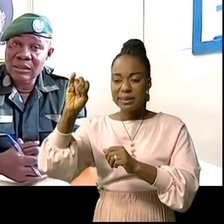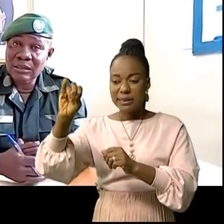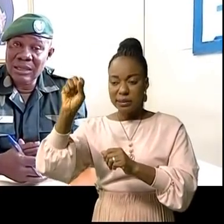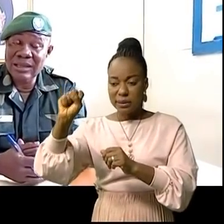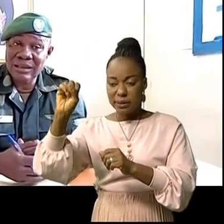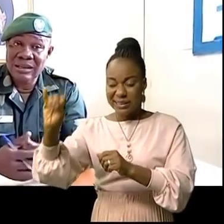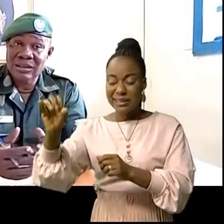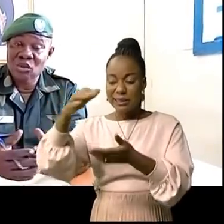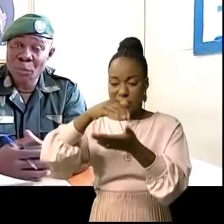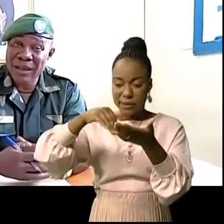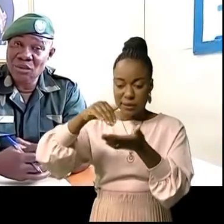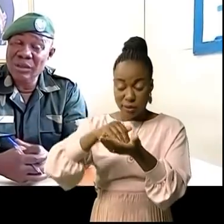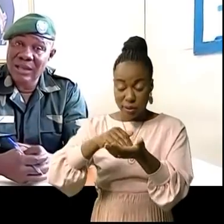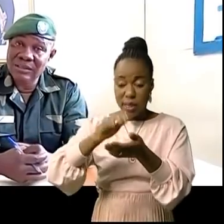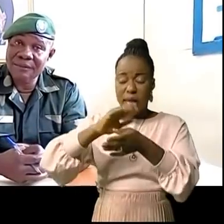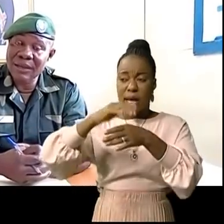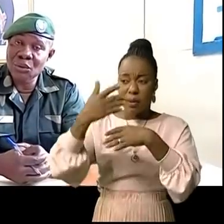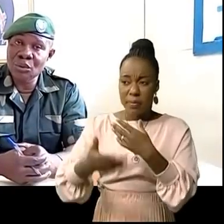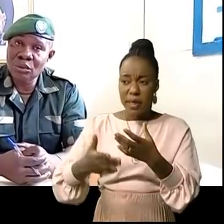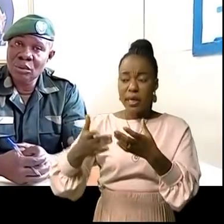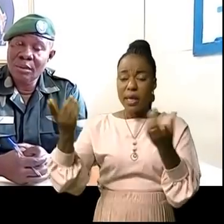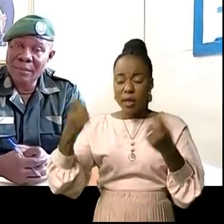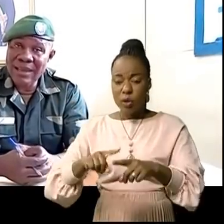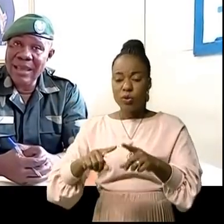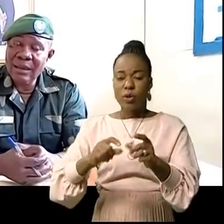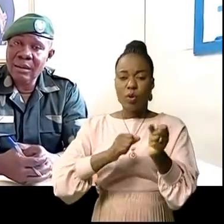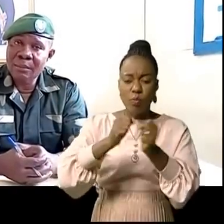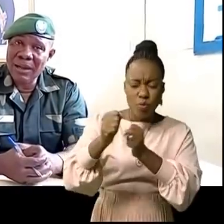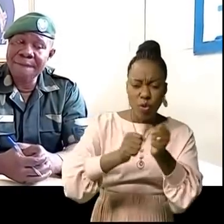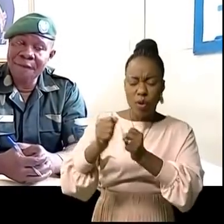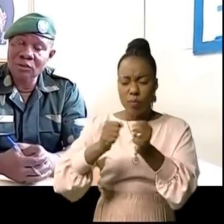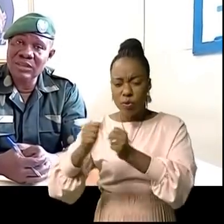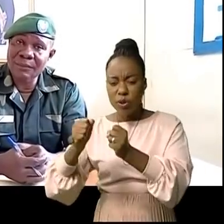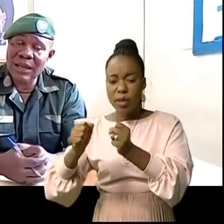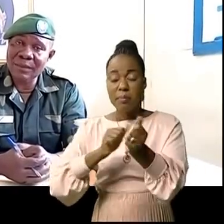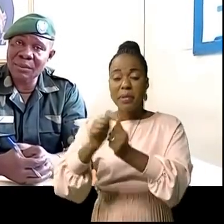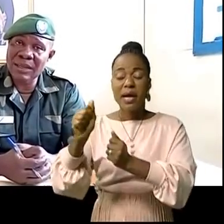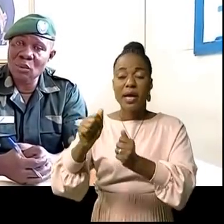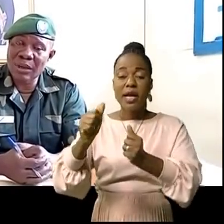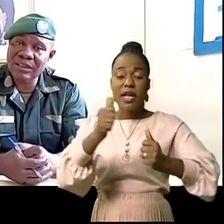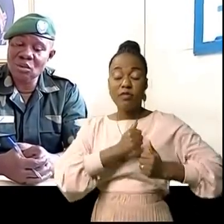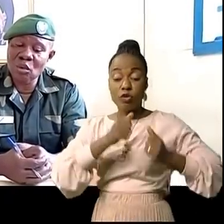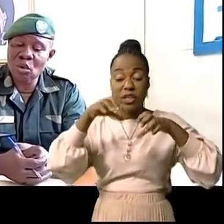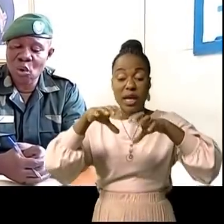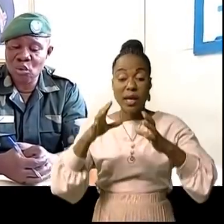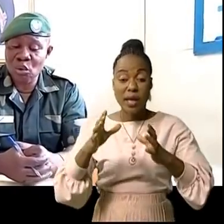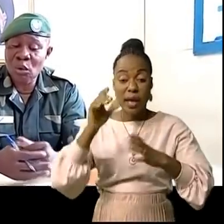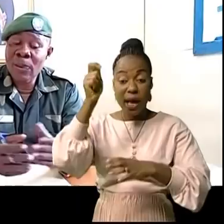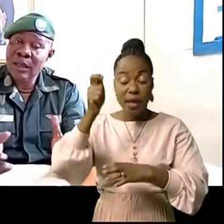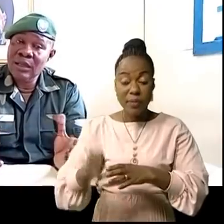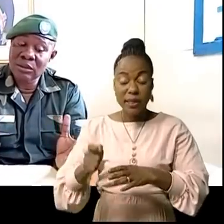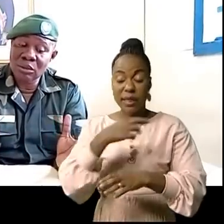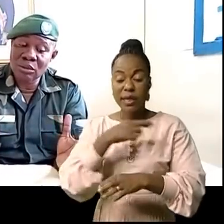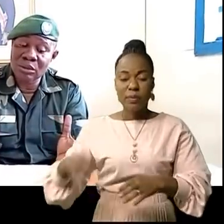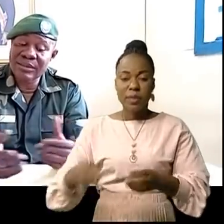des opérations de grandes envergures menées par les forces armées de la République démocratique du Congo contre